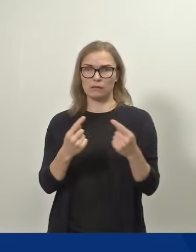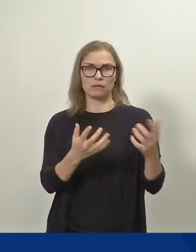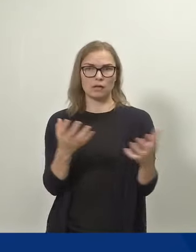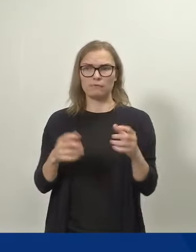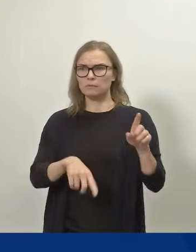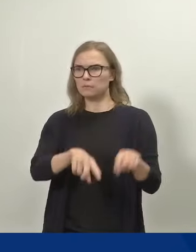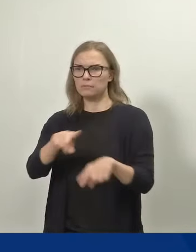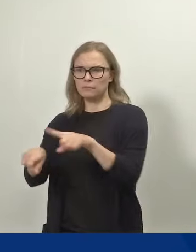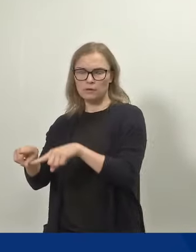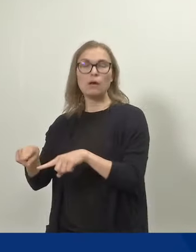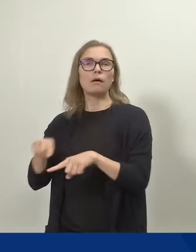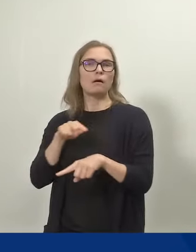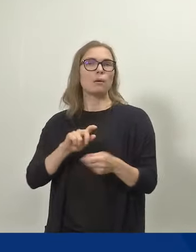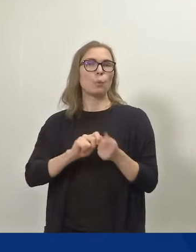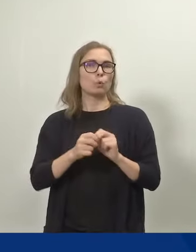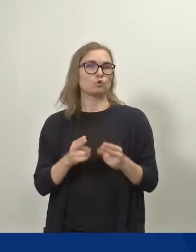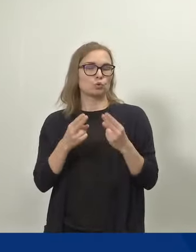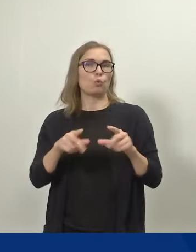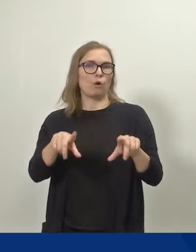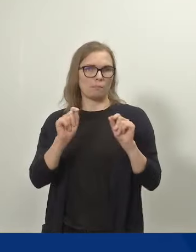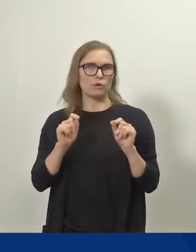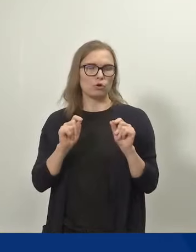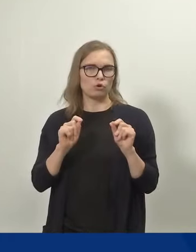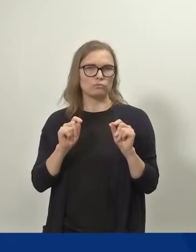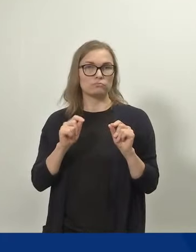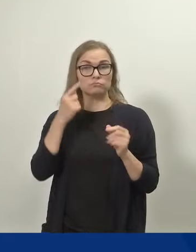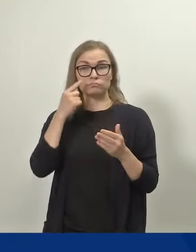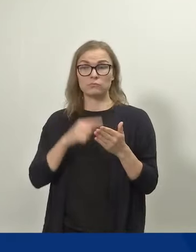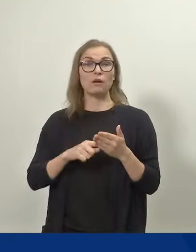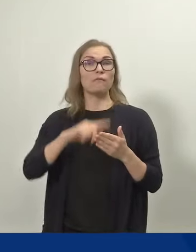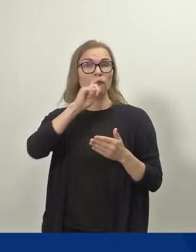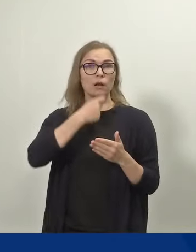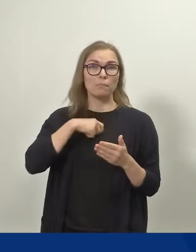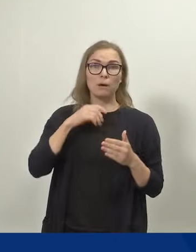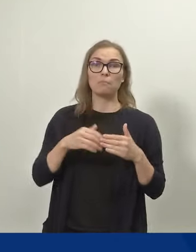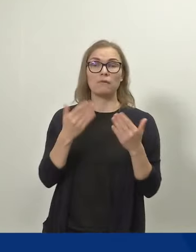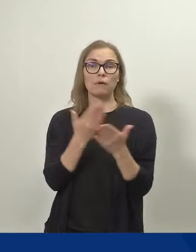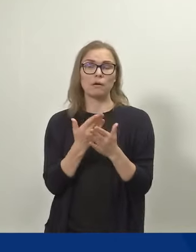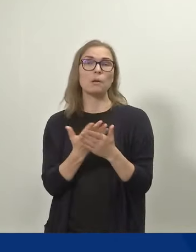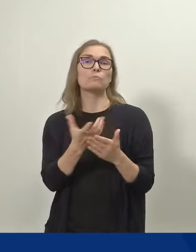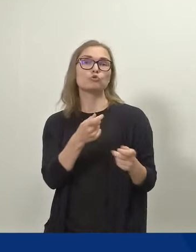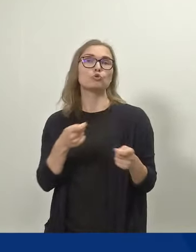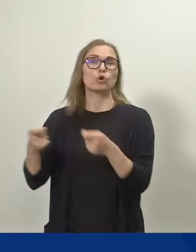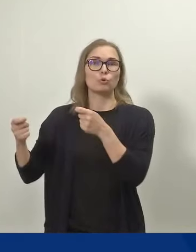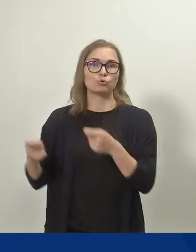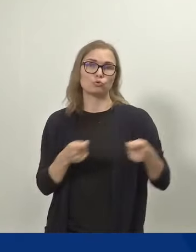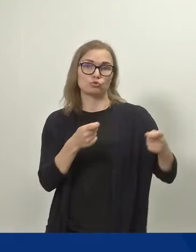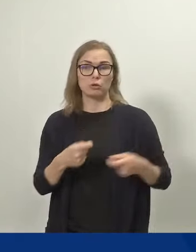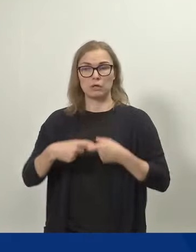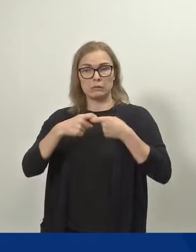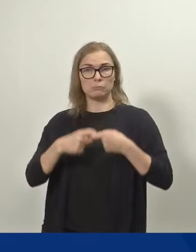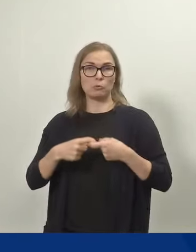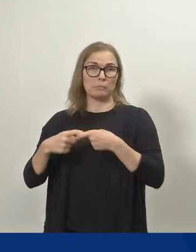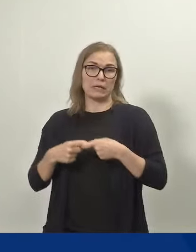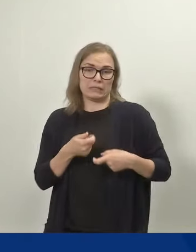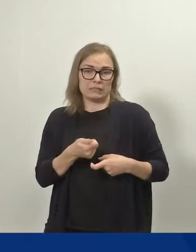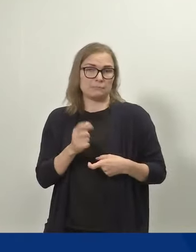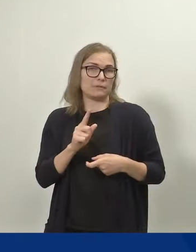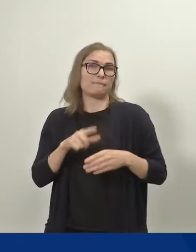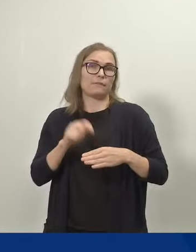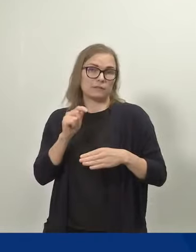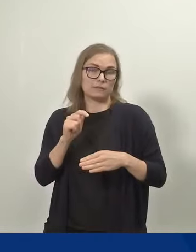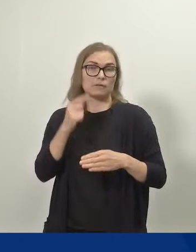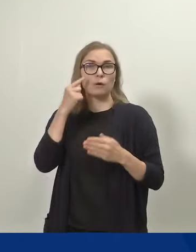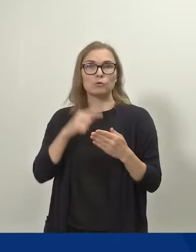uudistuksessa mahdollistamalla vanhempainpäivärahojen käytössä joustoja perheiden valinnan mukaan. Joustavuutta siis